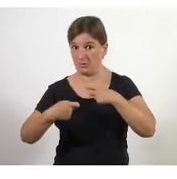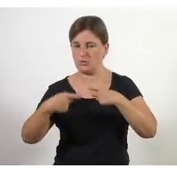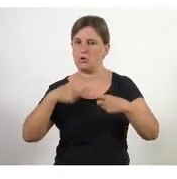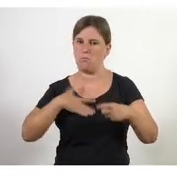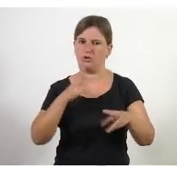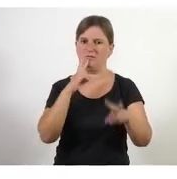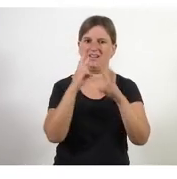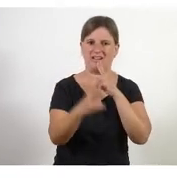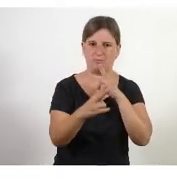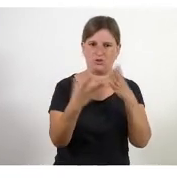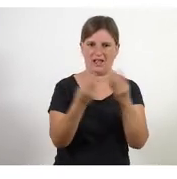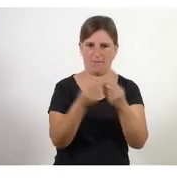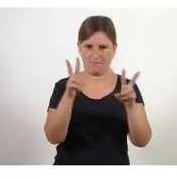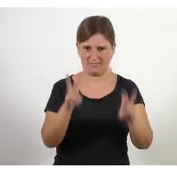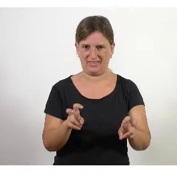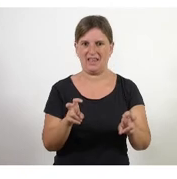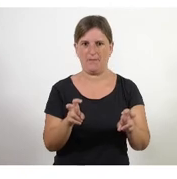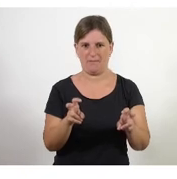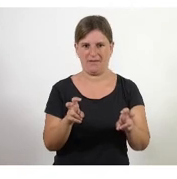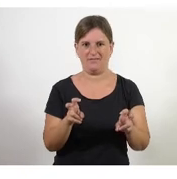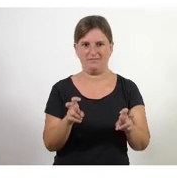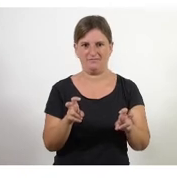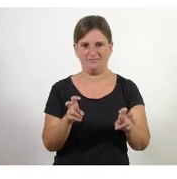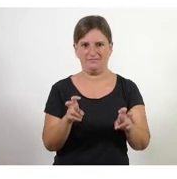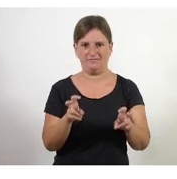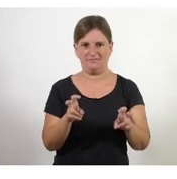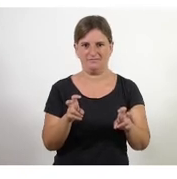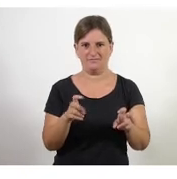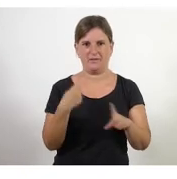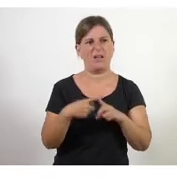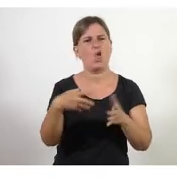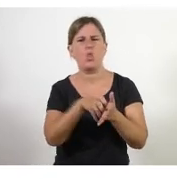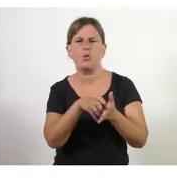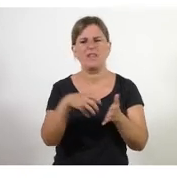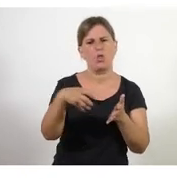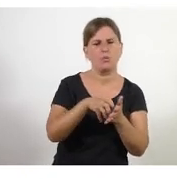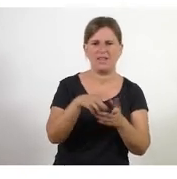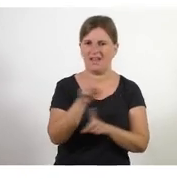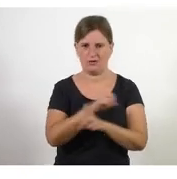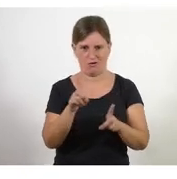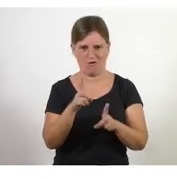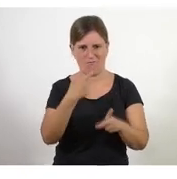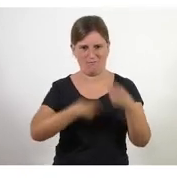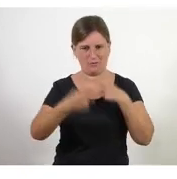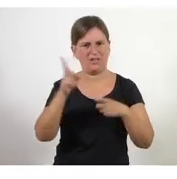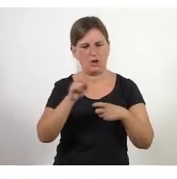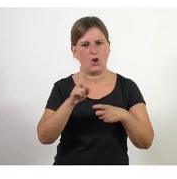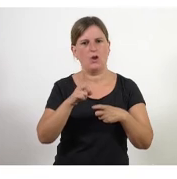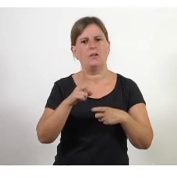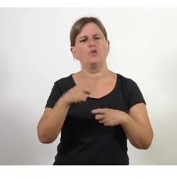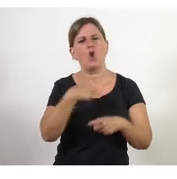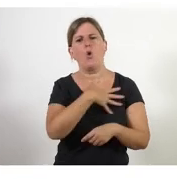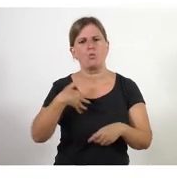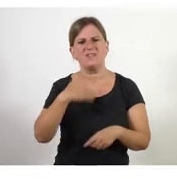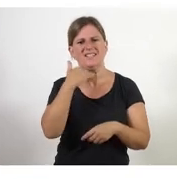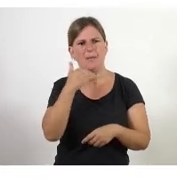respostes amb això i no siguin les primeres preguntes que de dubtes que és que tinc un dubte no, no no dubtes no és que vull